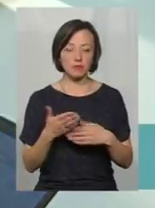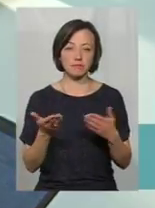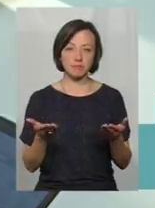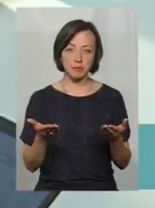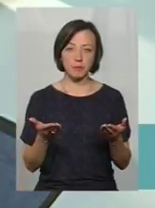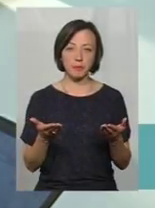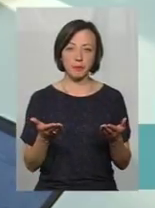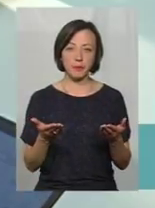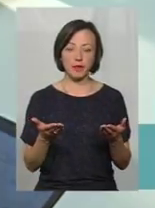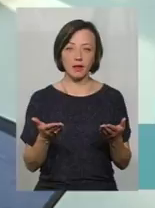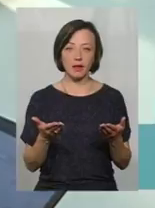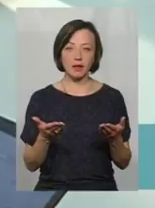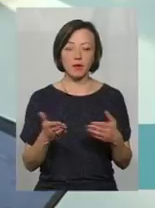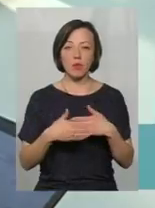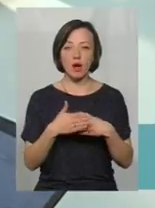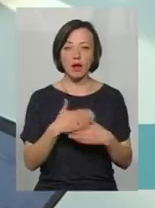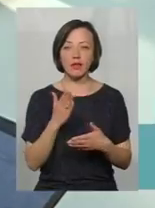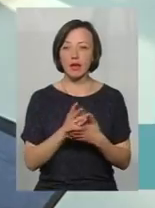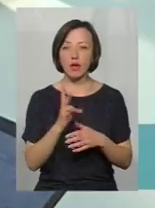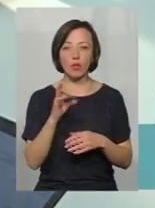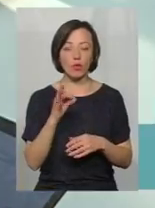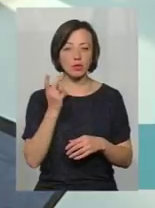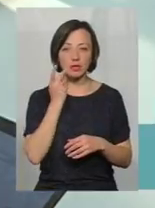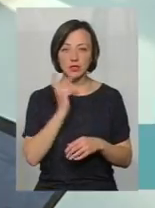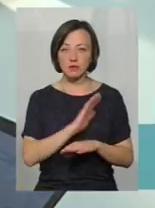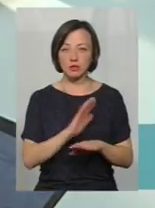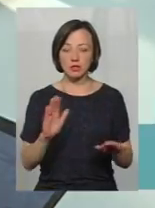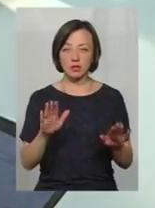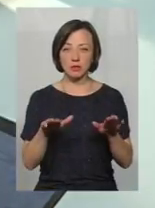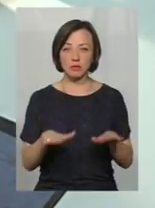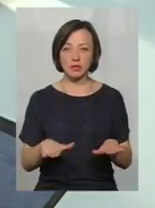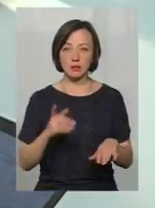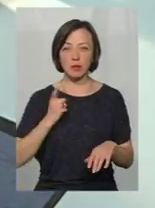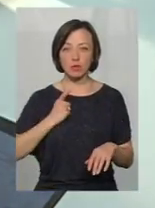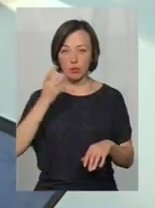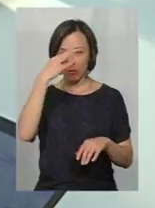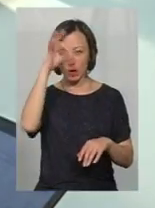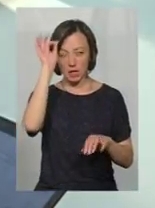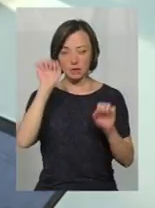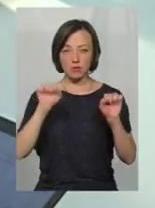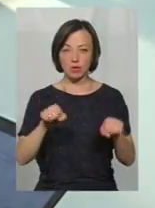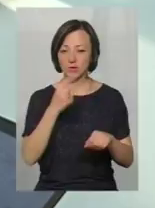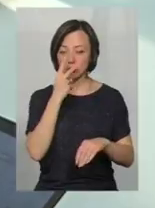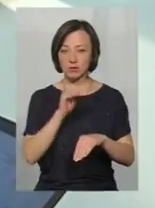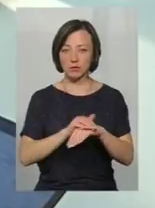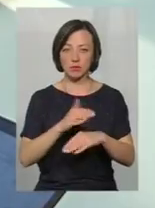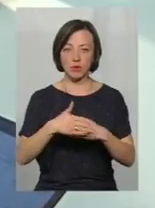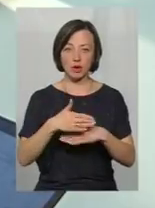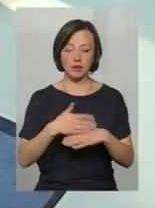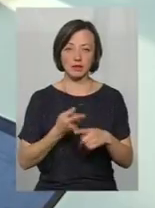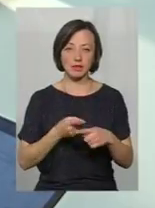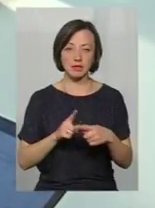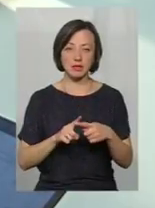Ну, в якому випадку немає? Покарання є, але не завжди є на місці патрульна поліція, яка може покарати за це.